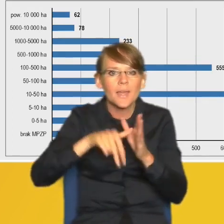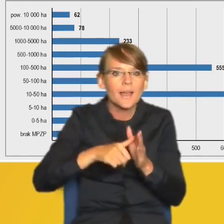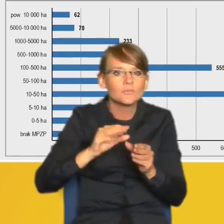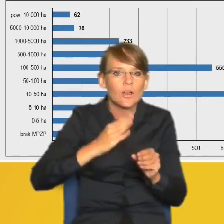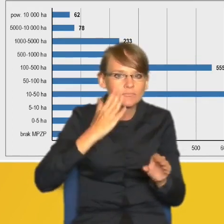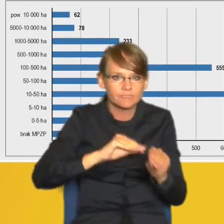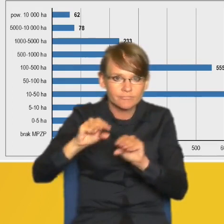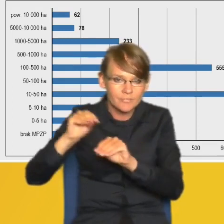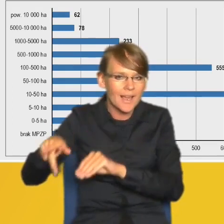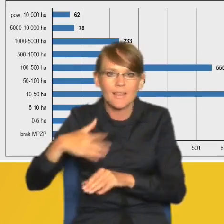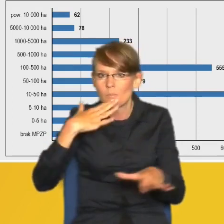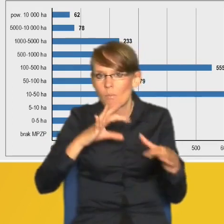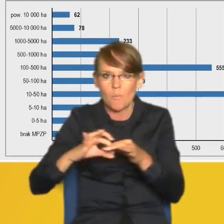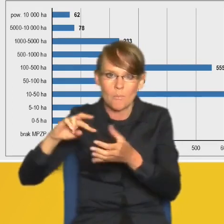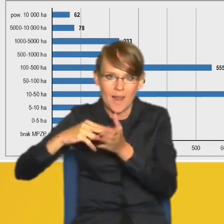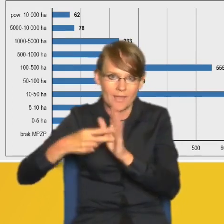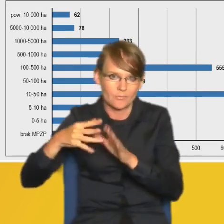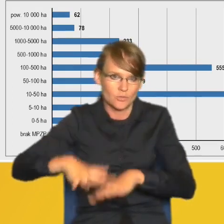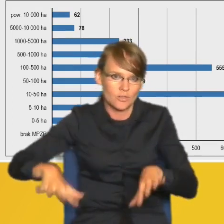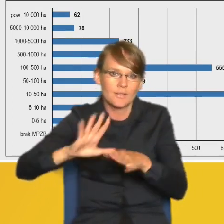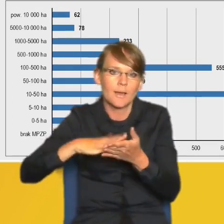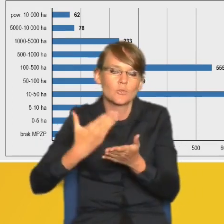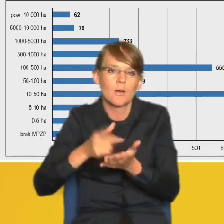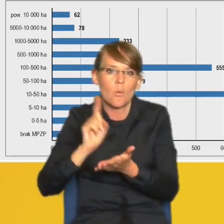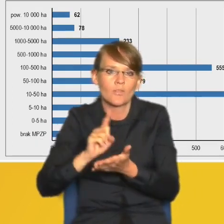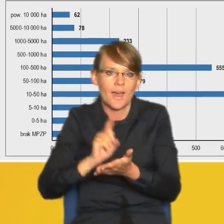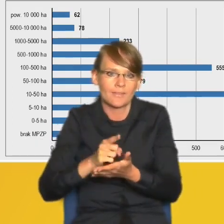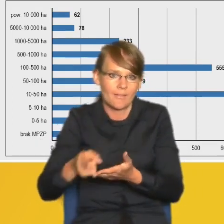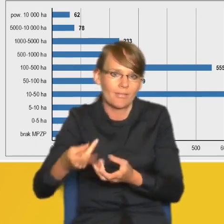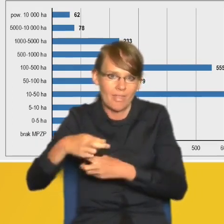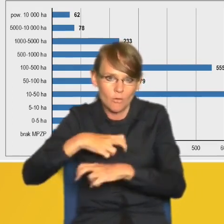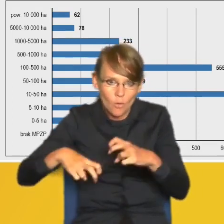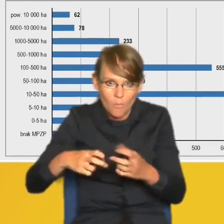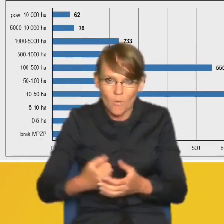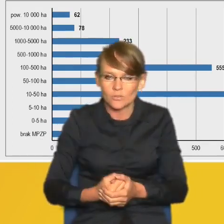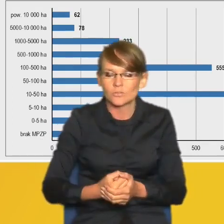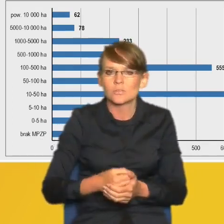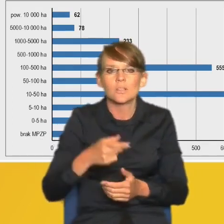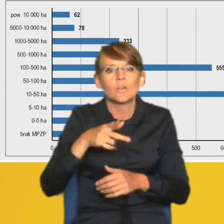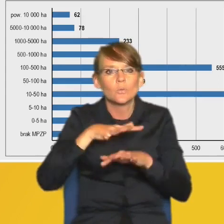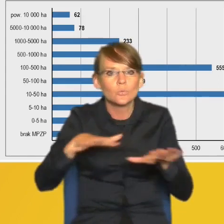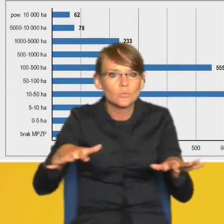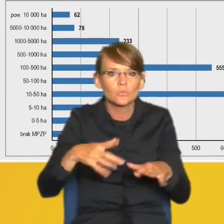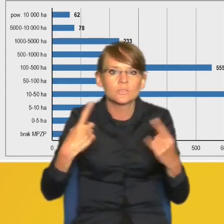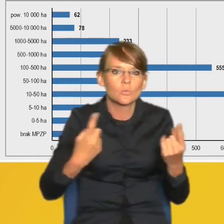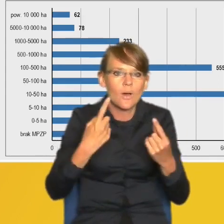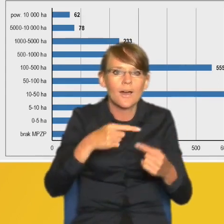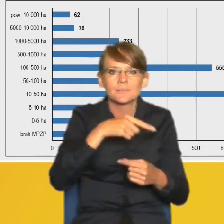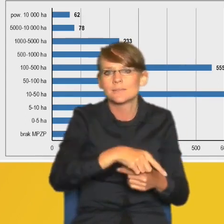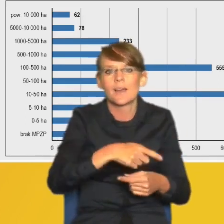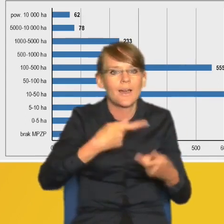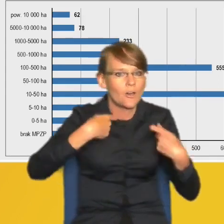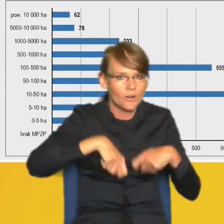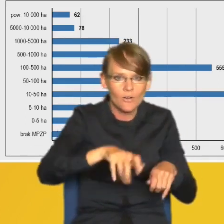zwłaszcza w zakresie podatku od nieruchomości. Mamy do czynienia z bardzo dużą skalą odrolnień oraz odlecień w